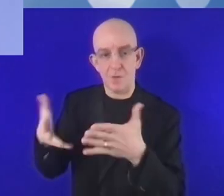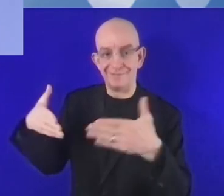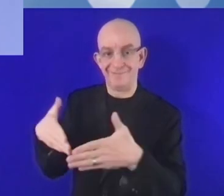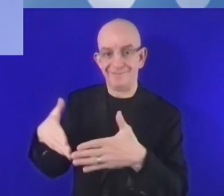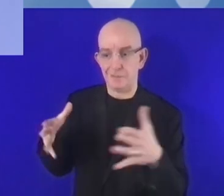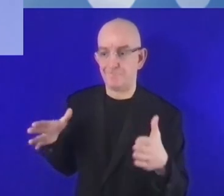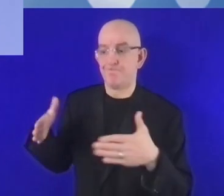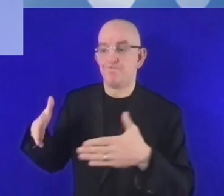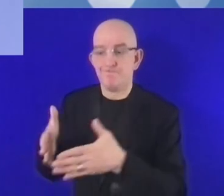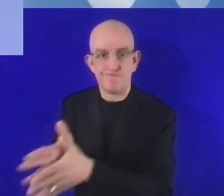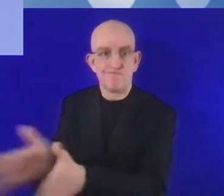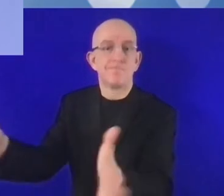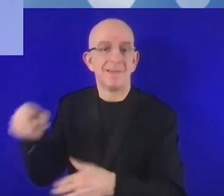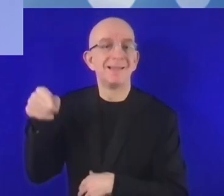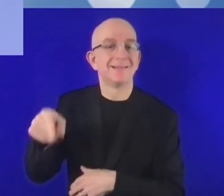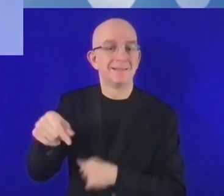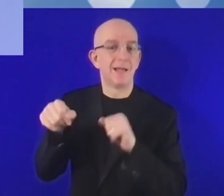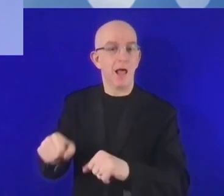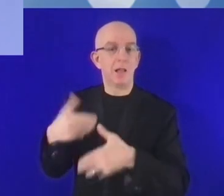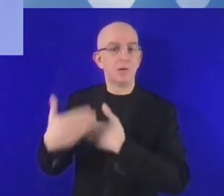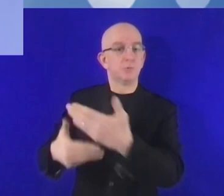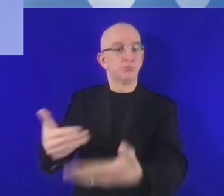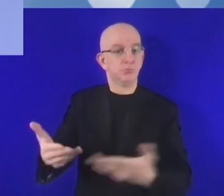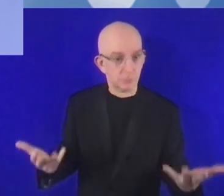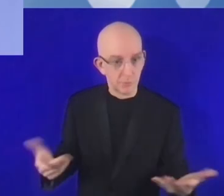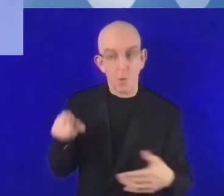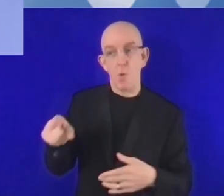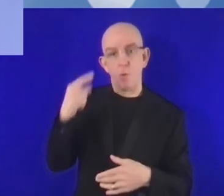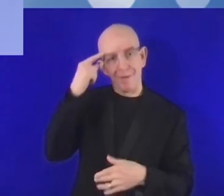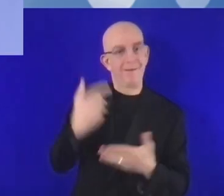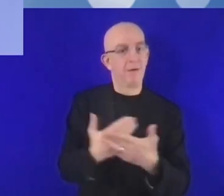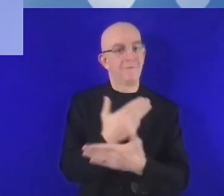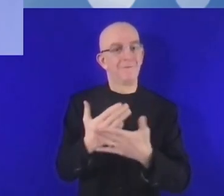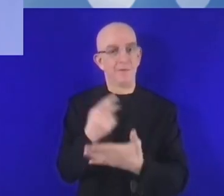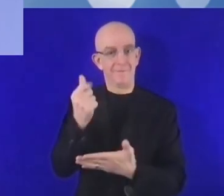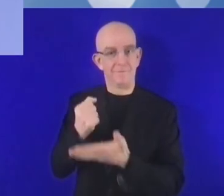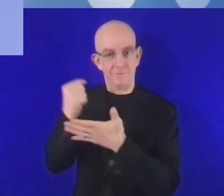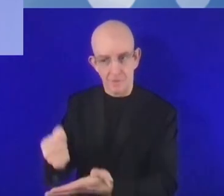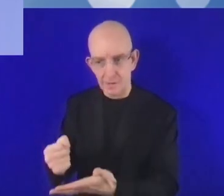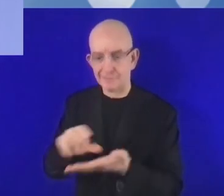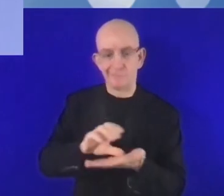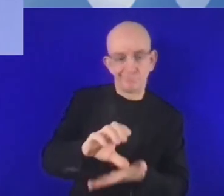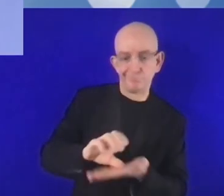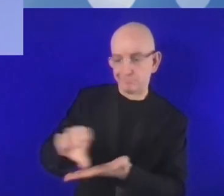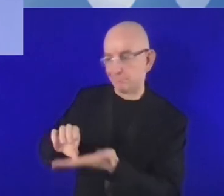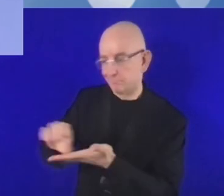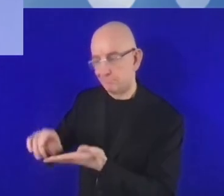الكيانات الاقتصادية الجديدة وطريقة السهولة في